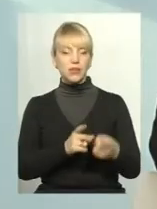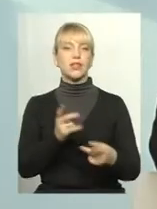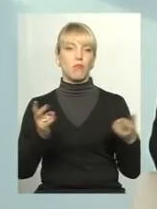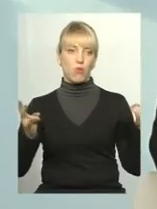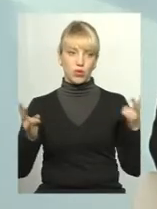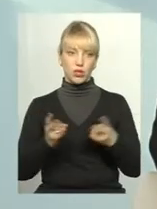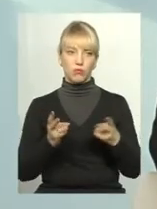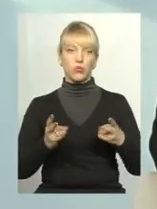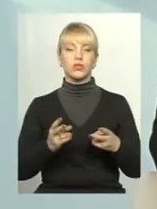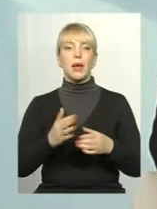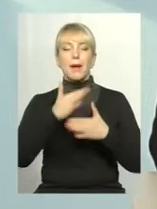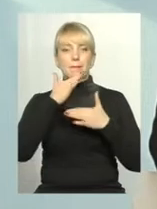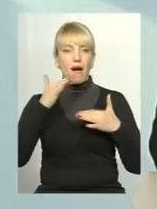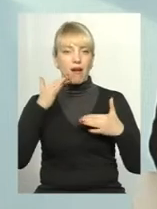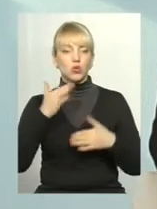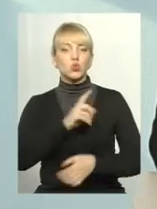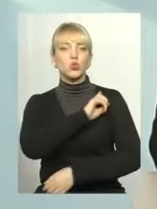багато зусиль,